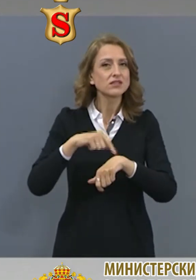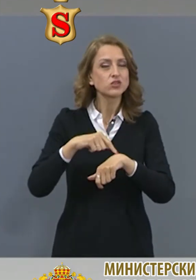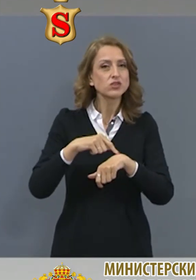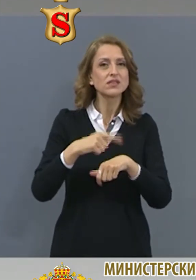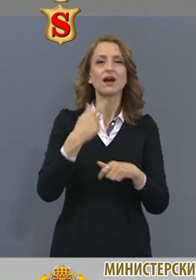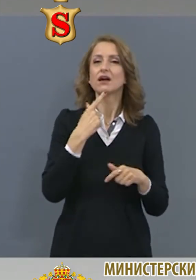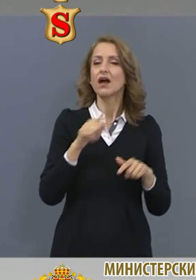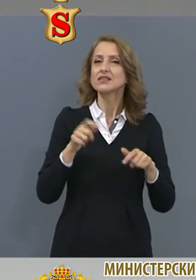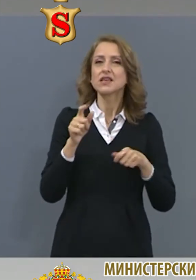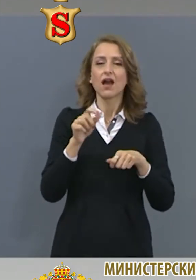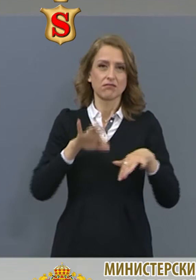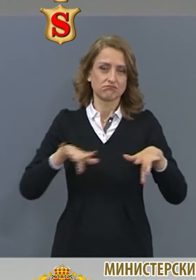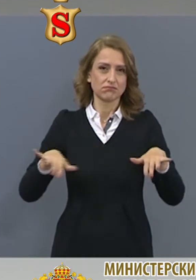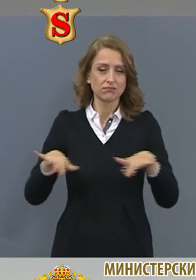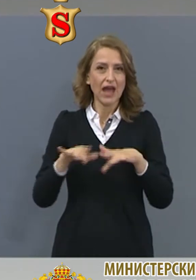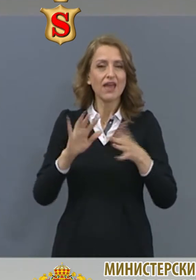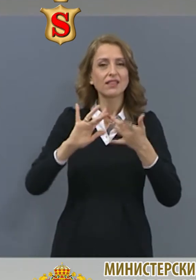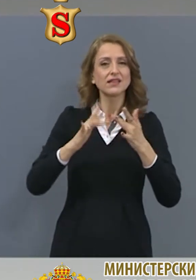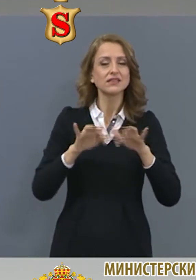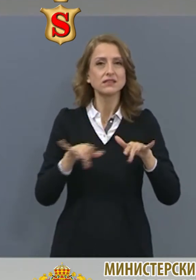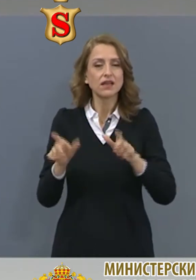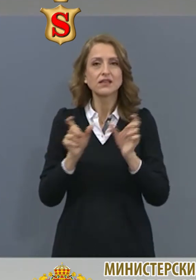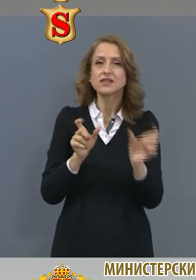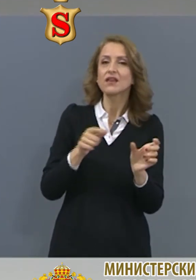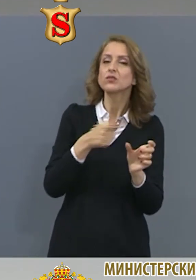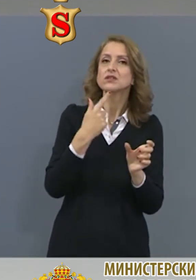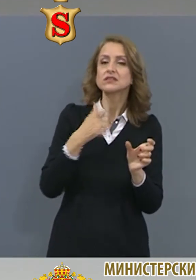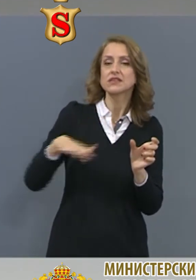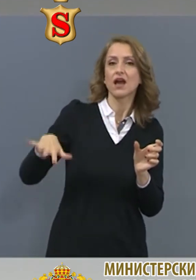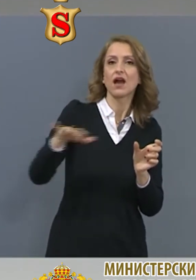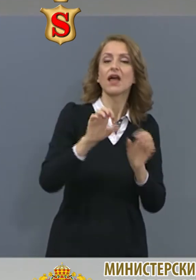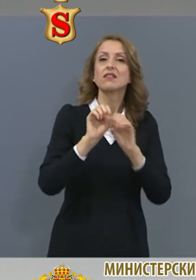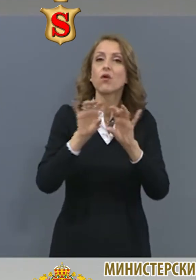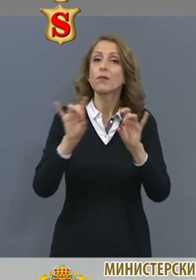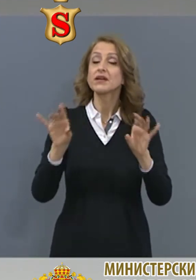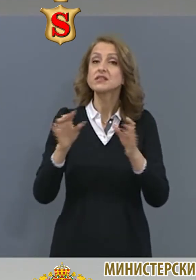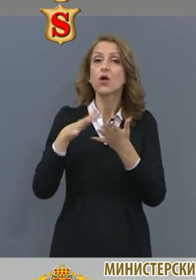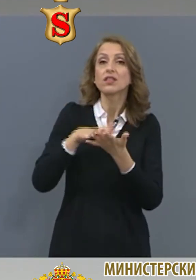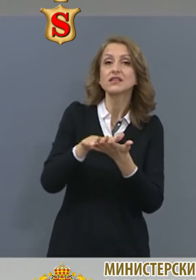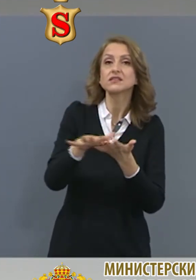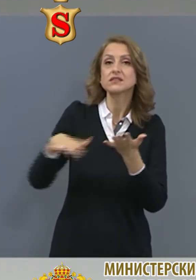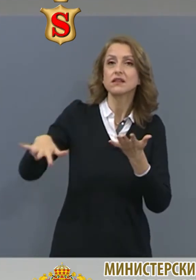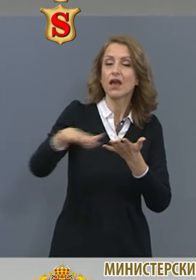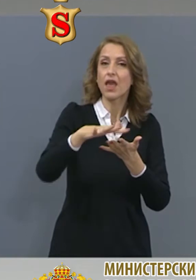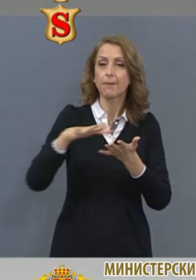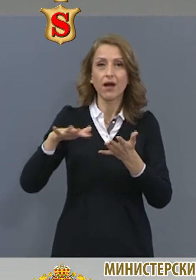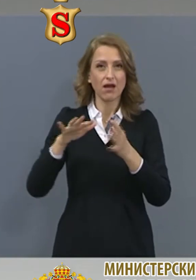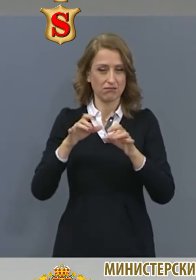-сектора. Това е публичната част на информационната система, от която